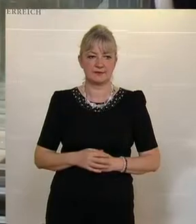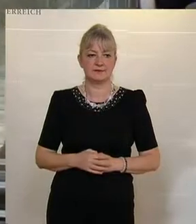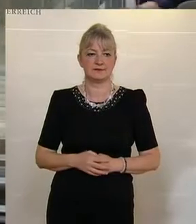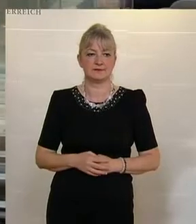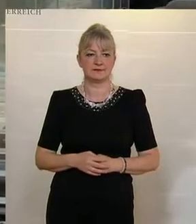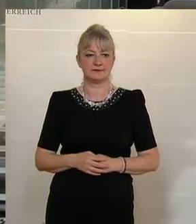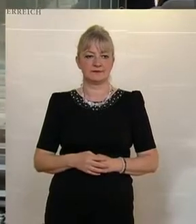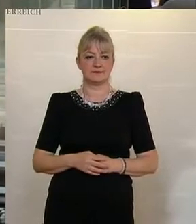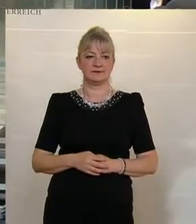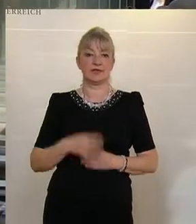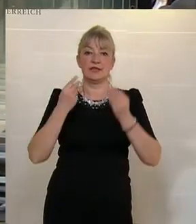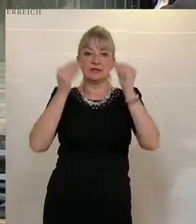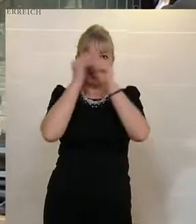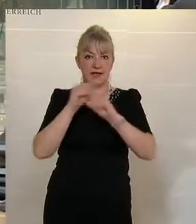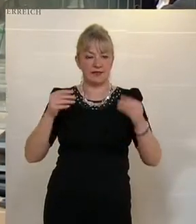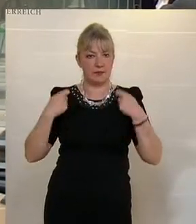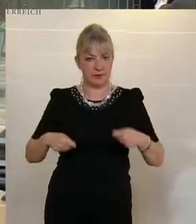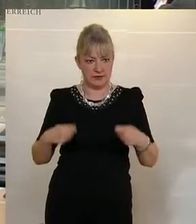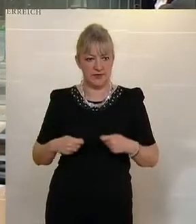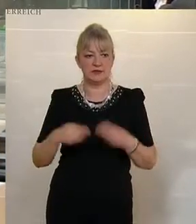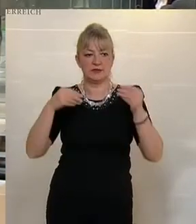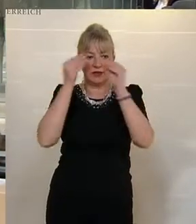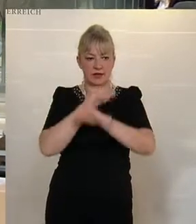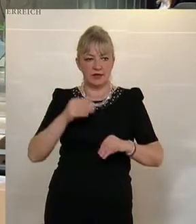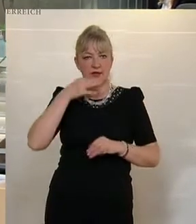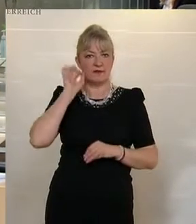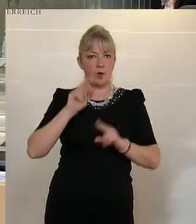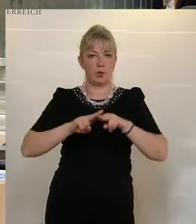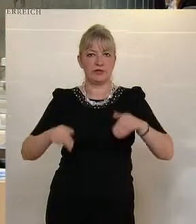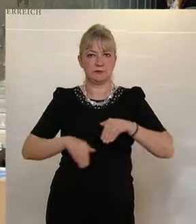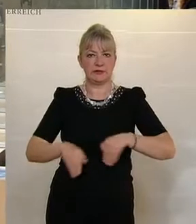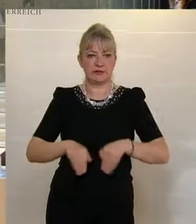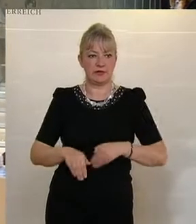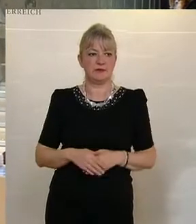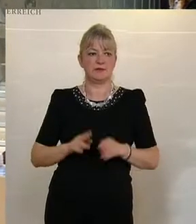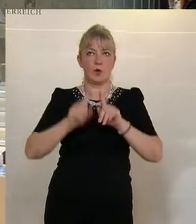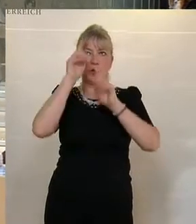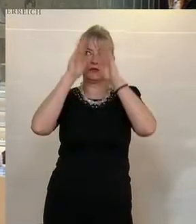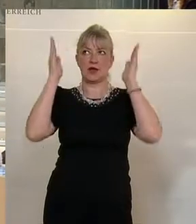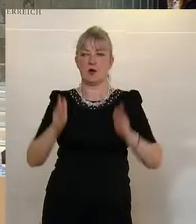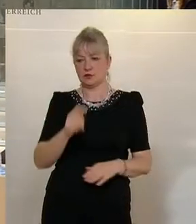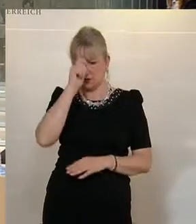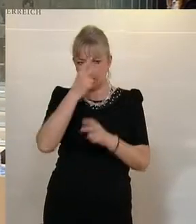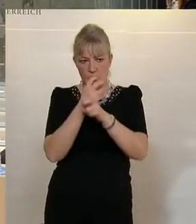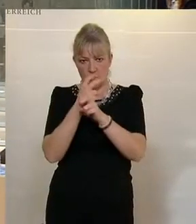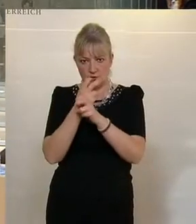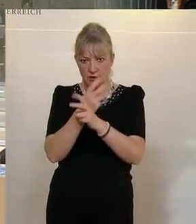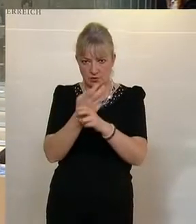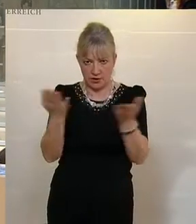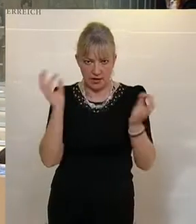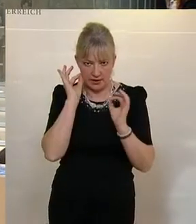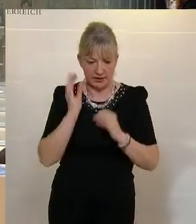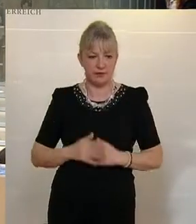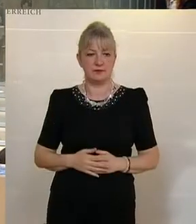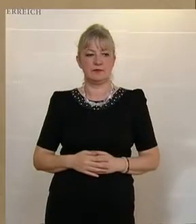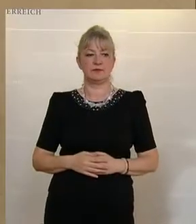Nächster Redner ist Hubert Fuchs von der FPÖ. Präsident, sehr geehrte Frau Bundesminister, hohes Haus, geschätzte Österreicherinnen und